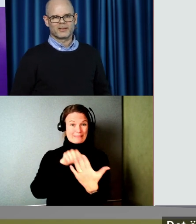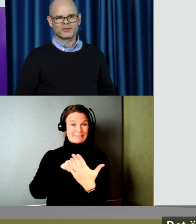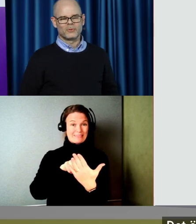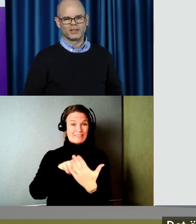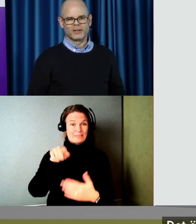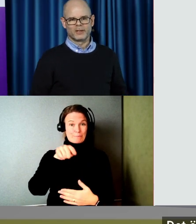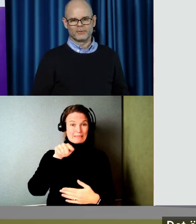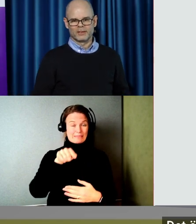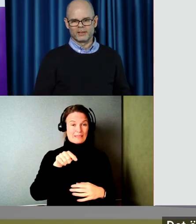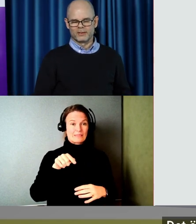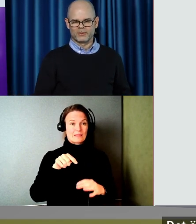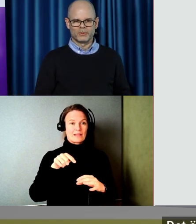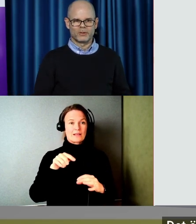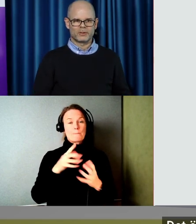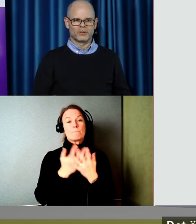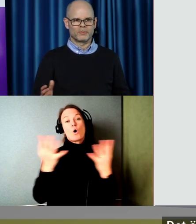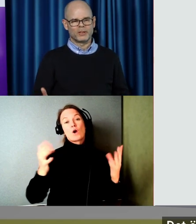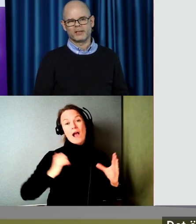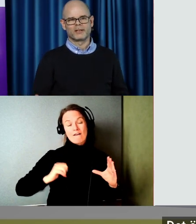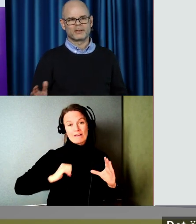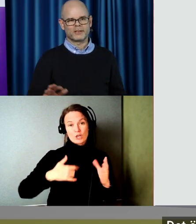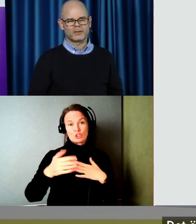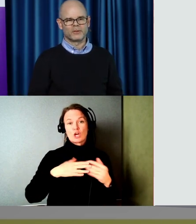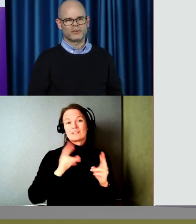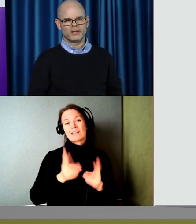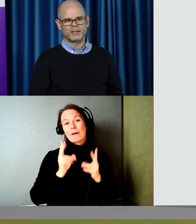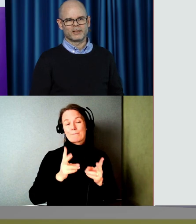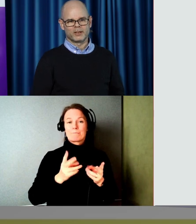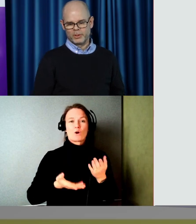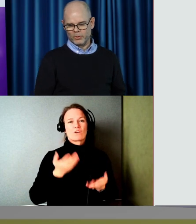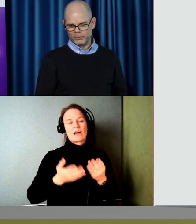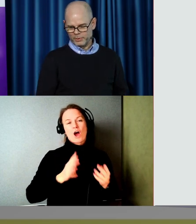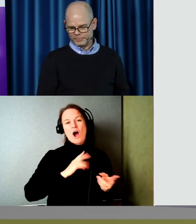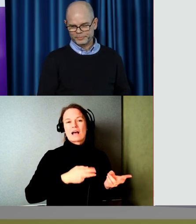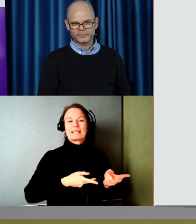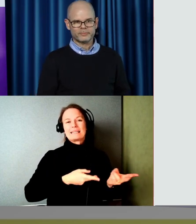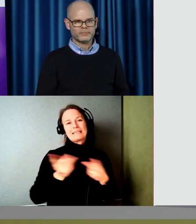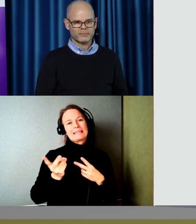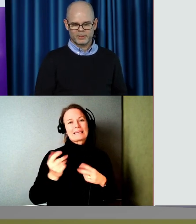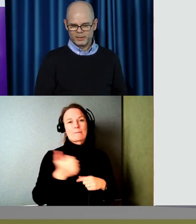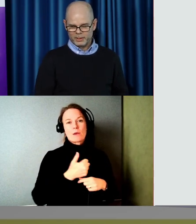det är en ganska stor del av användarna som gör saker på liknande sätt, har ungefär liknande behov.